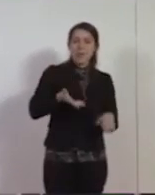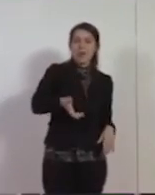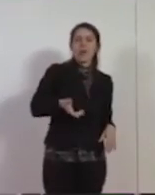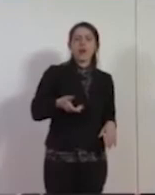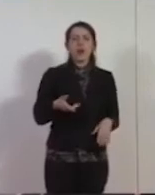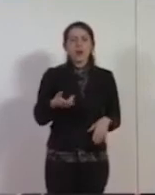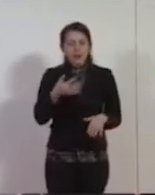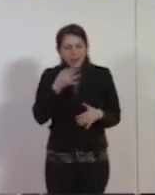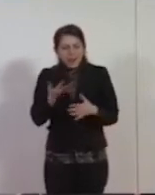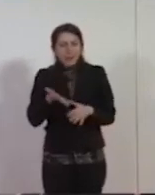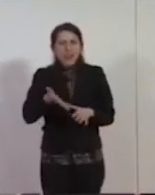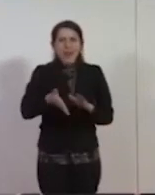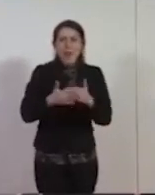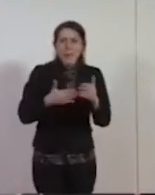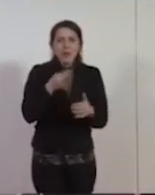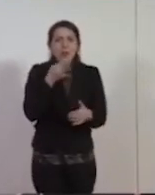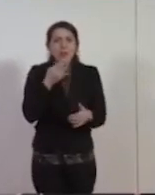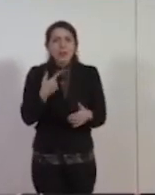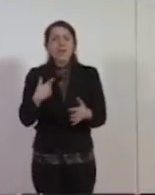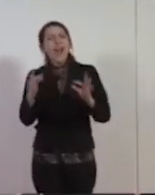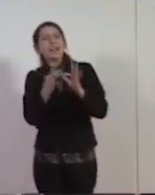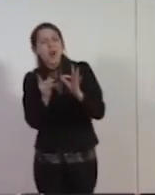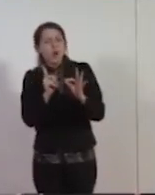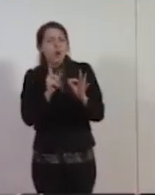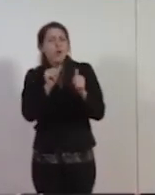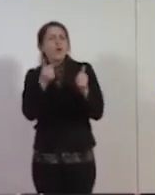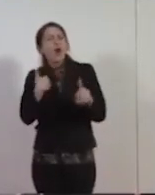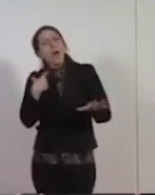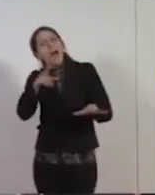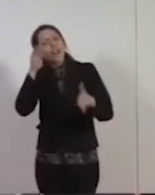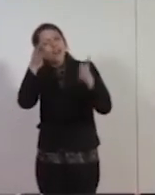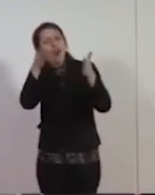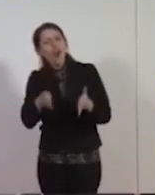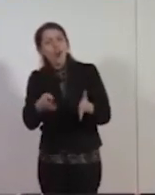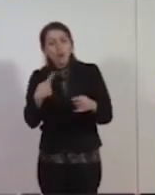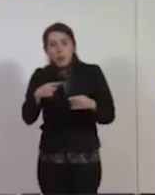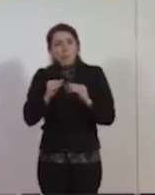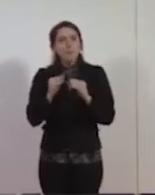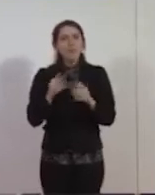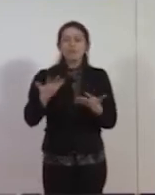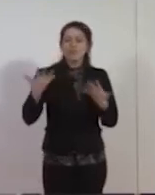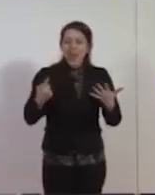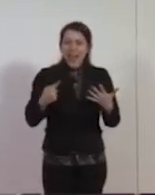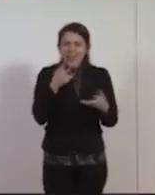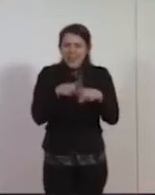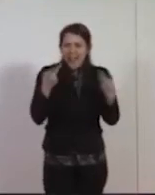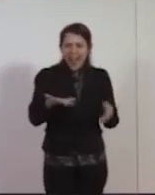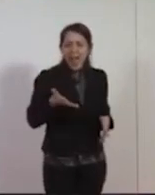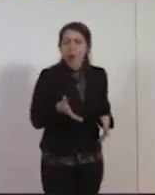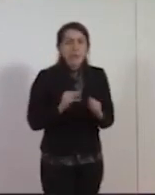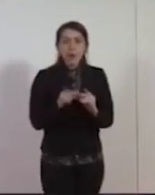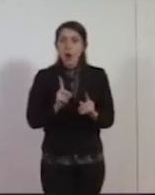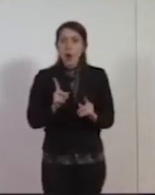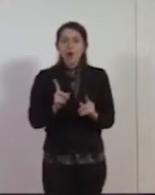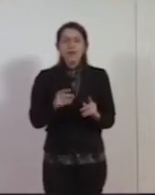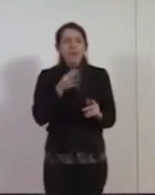'accordo con te, mi presento, ti riconosco come persona. Non fare questo gesto vuol dire che tu inserisci